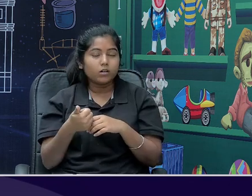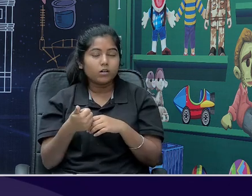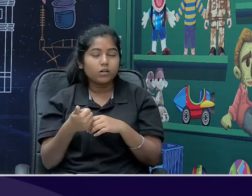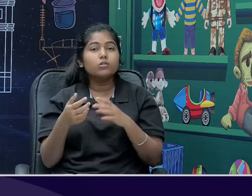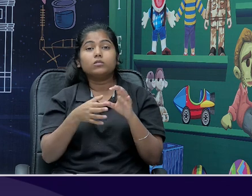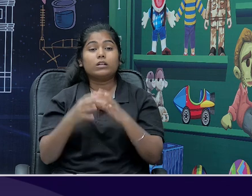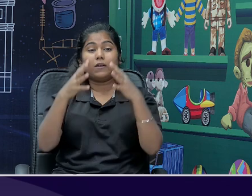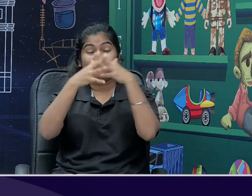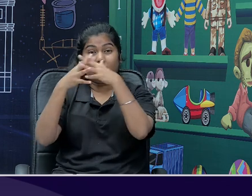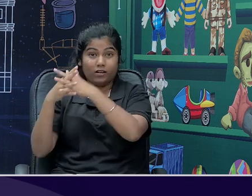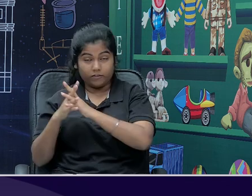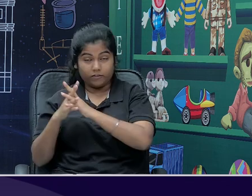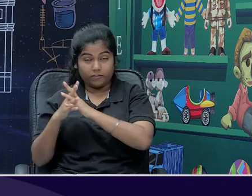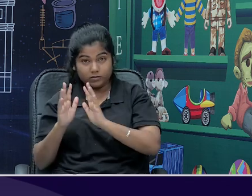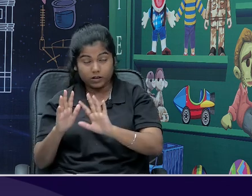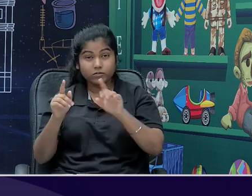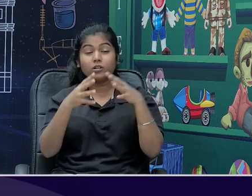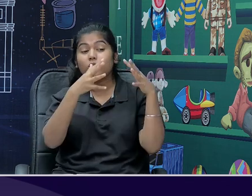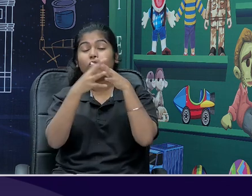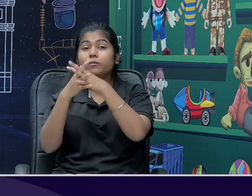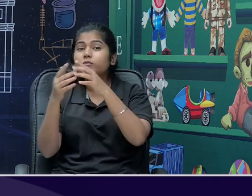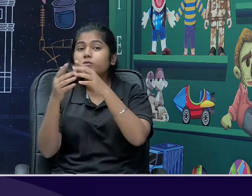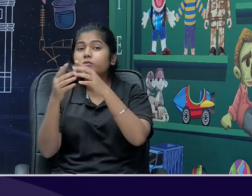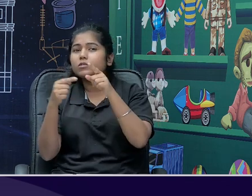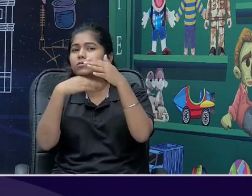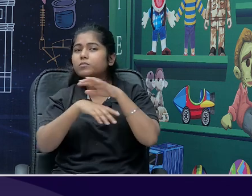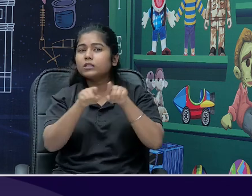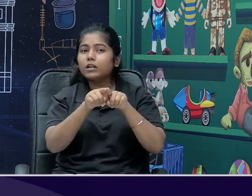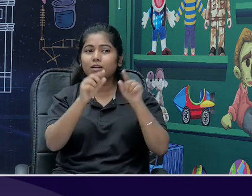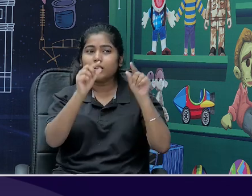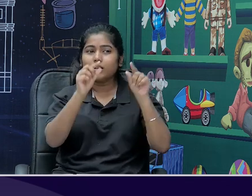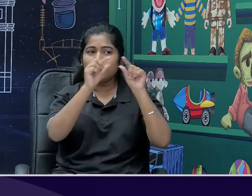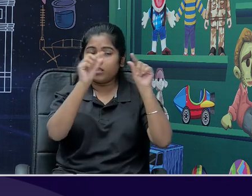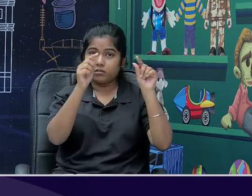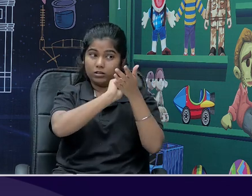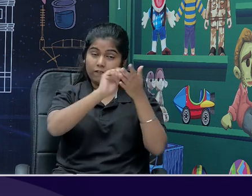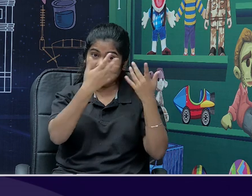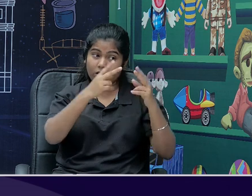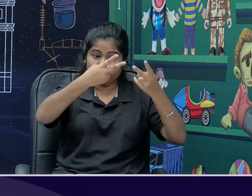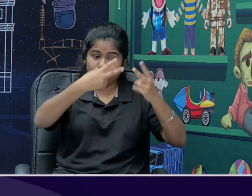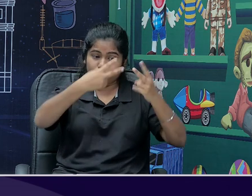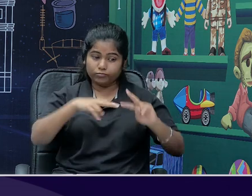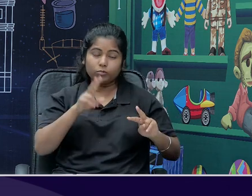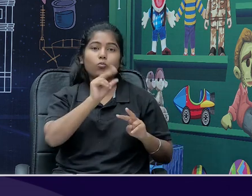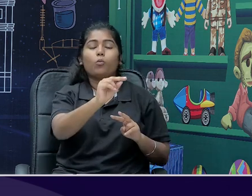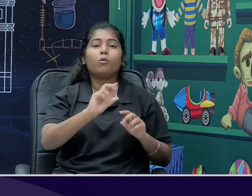करते हैं, वो text to speech mode में कर सकते हैं, experience, जो बच्चा visual देखकर